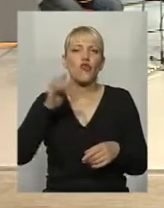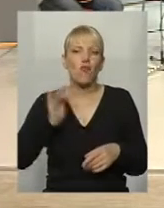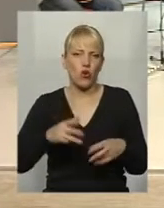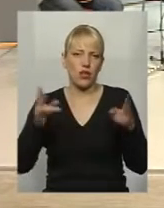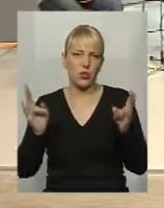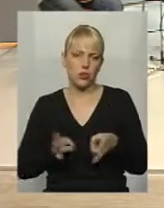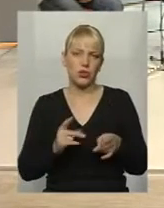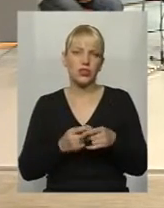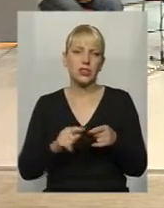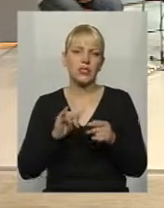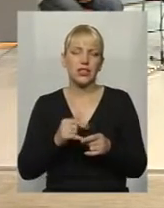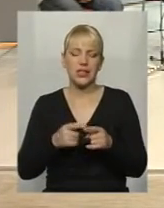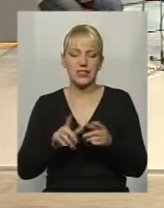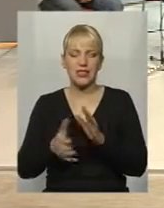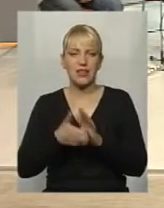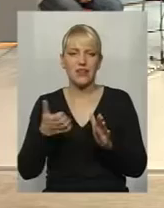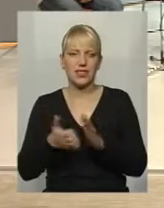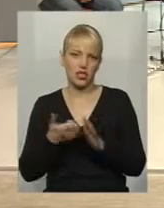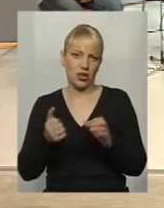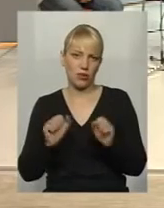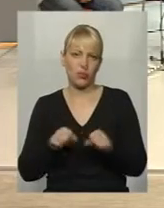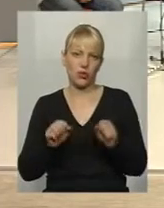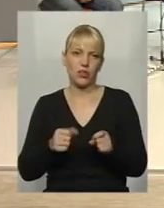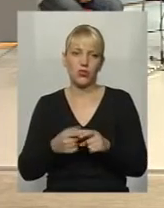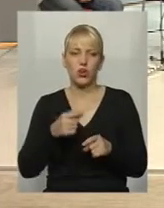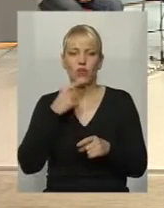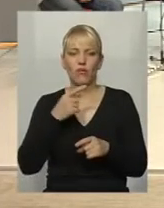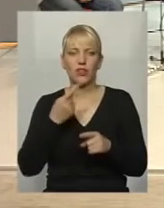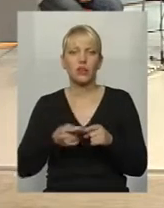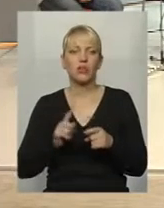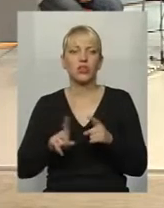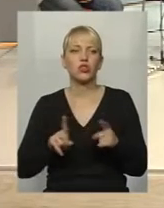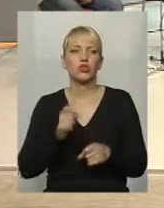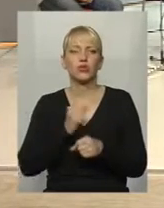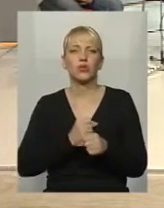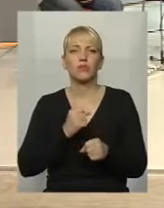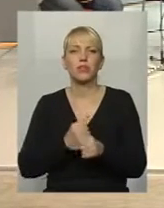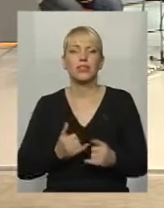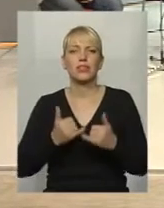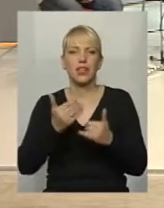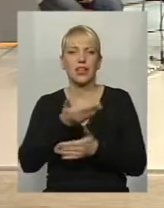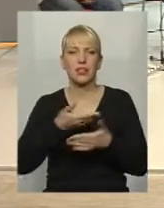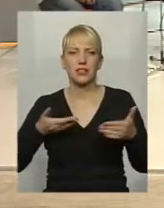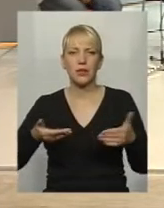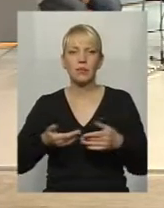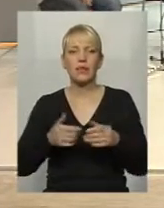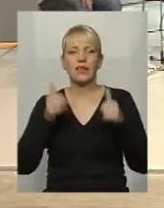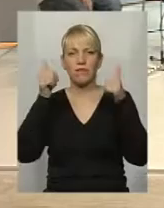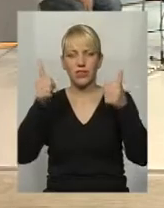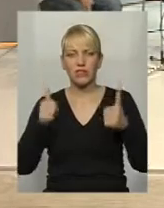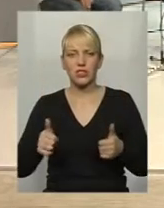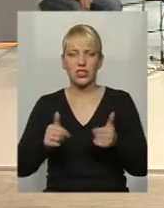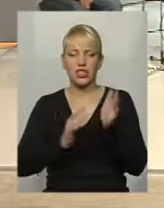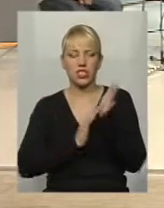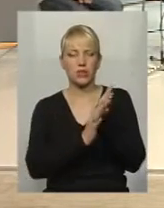вистачає ніяких можливостей. Ну, от говорили про те, щоб робити для нас вивіски шрифтом